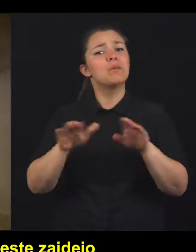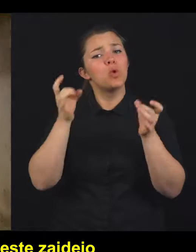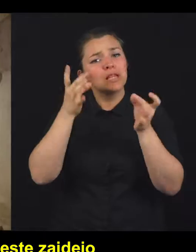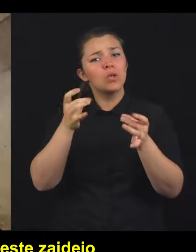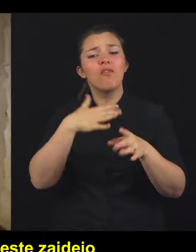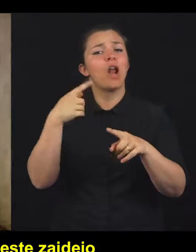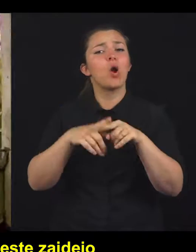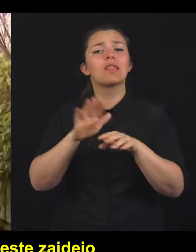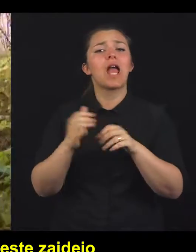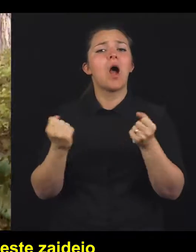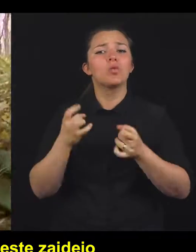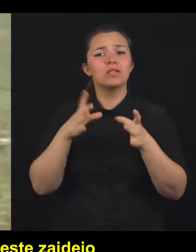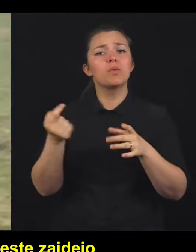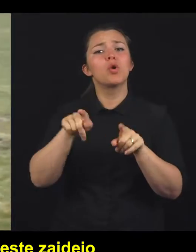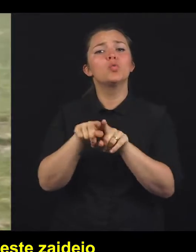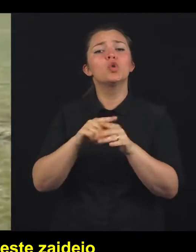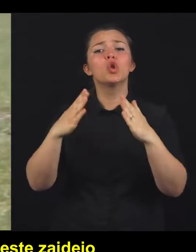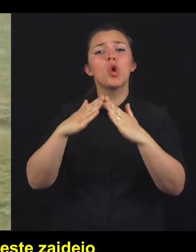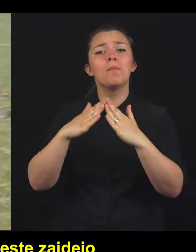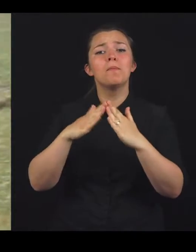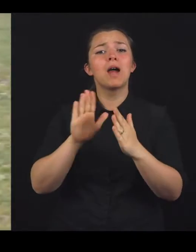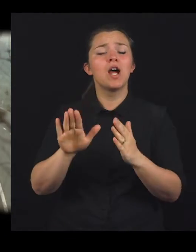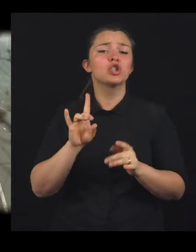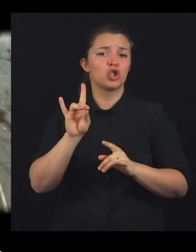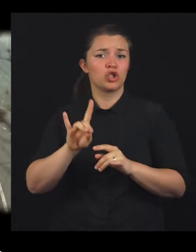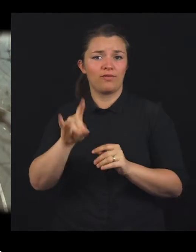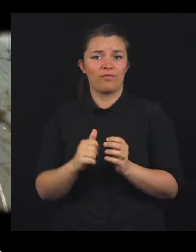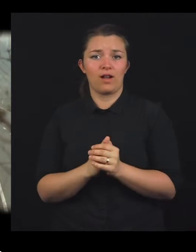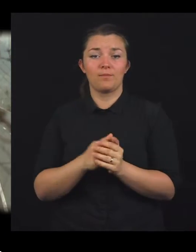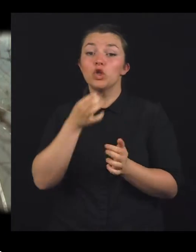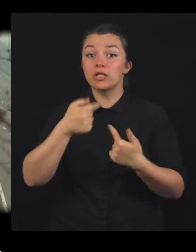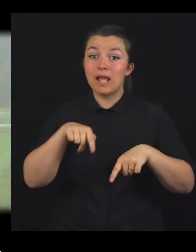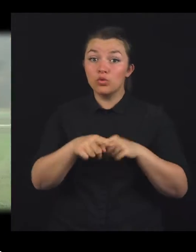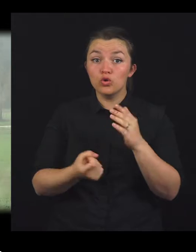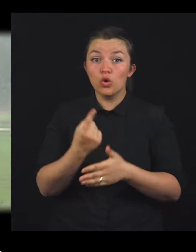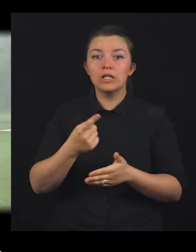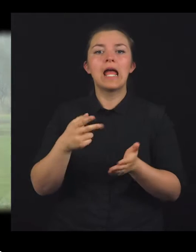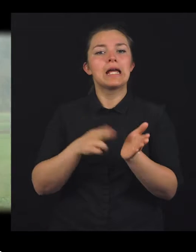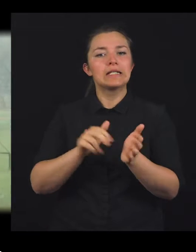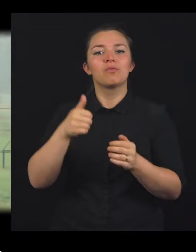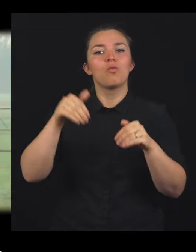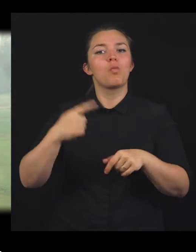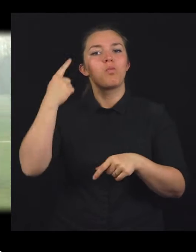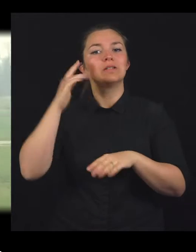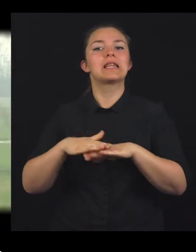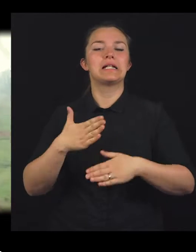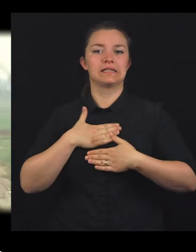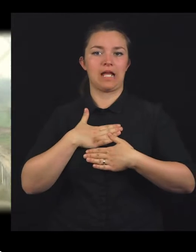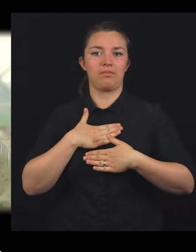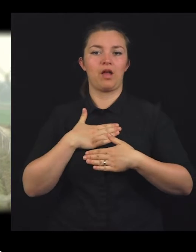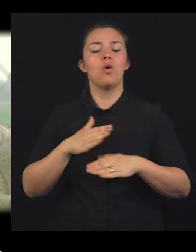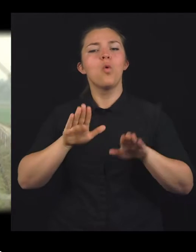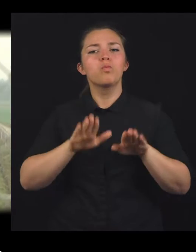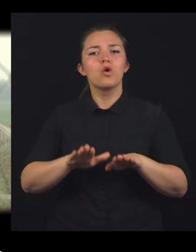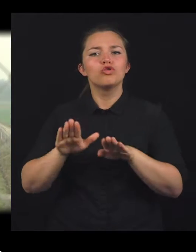veliko krat na avtoceste zaidejo tudi domače živali. Če se nam to zgodi, res najprej treba pomisliti na se,